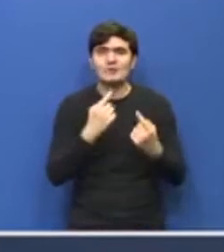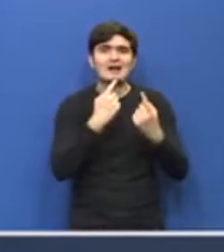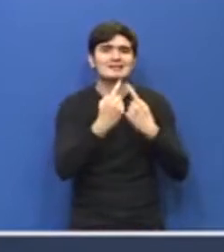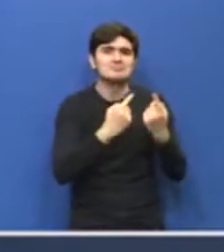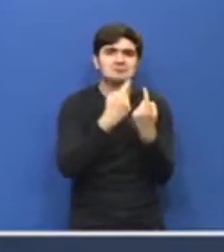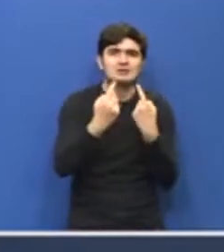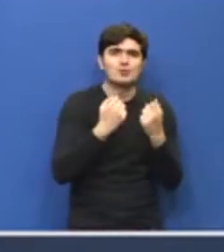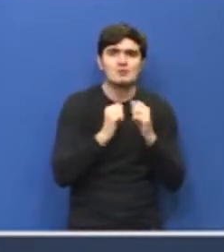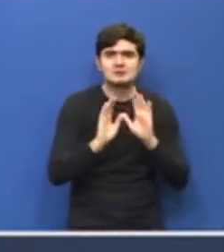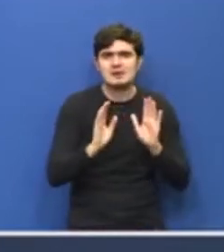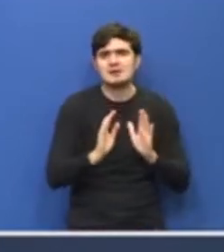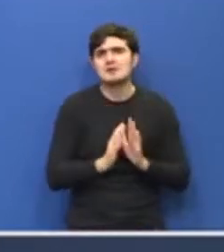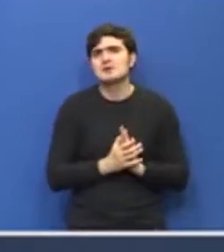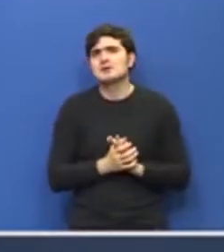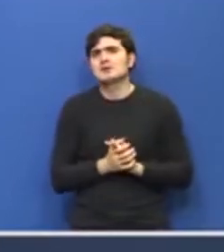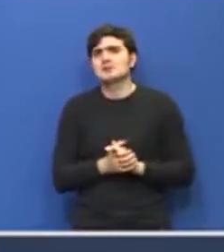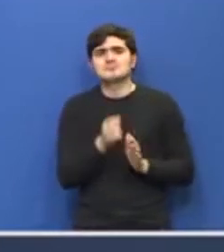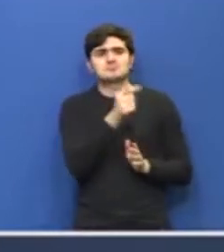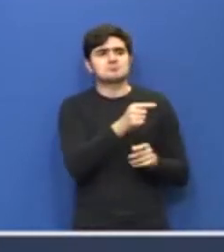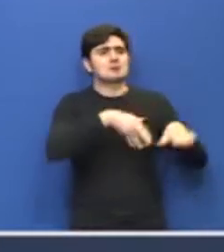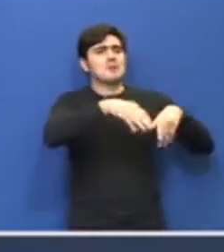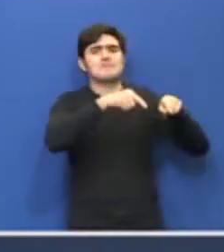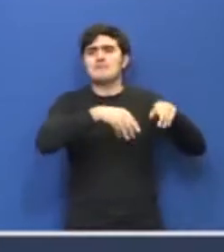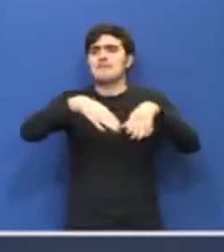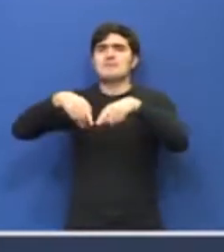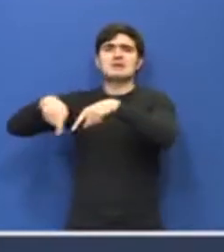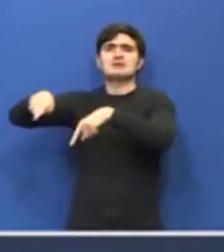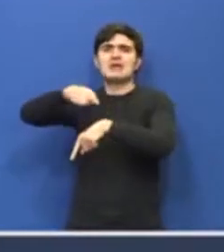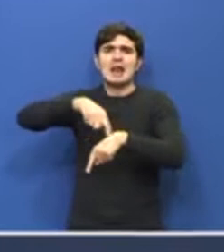între ministerele